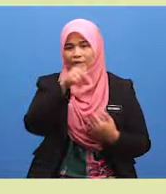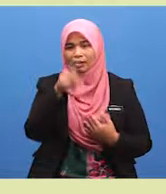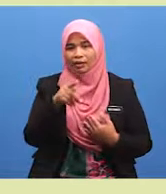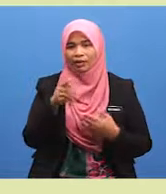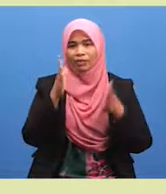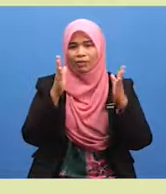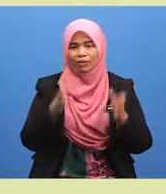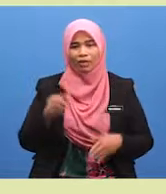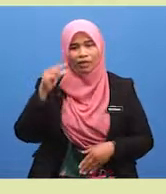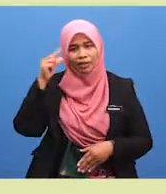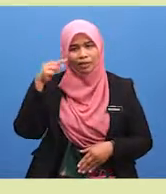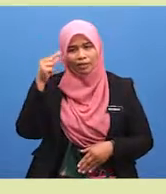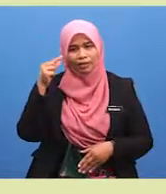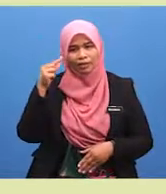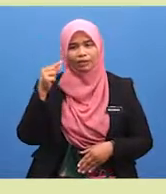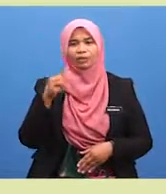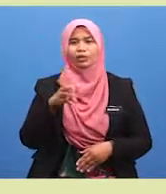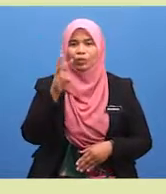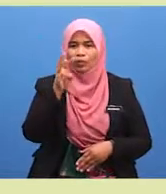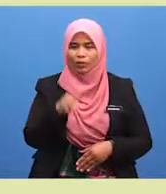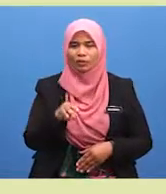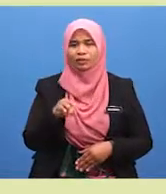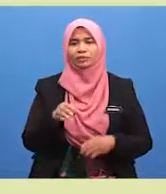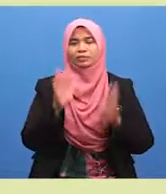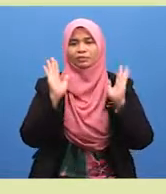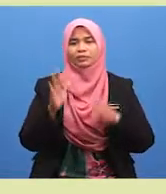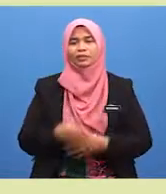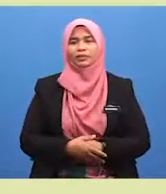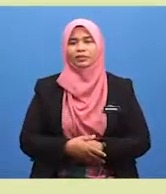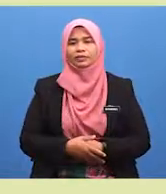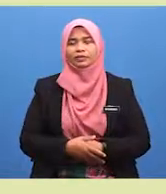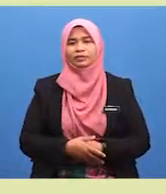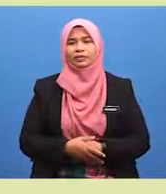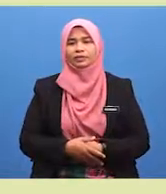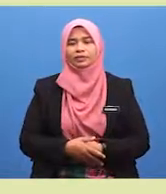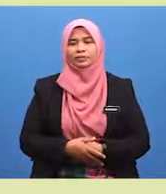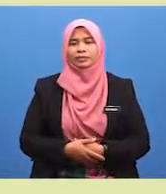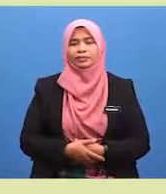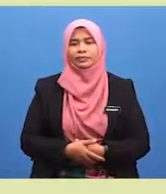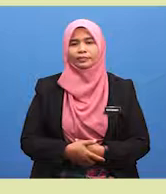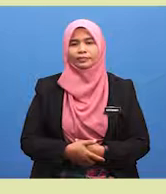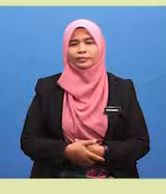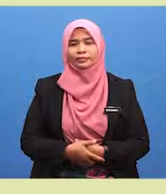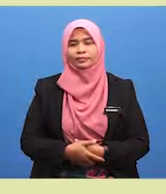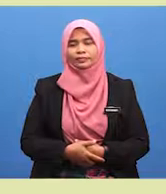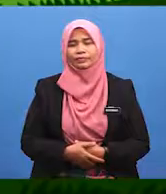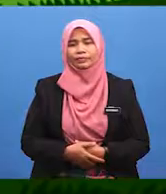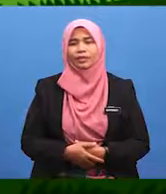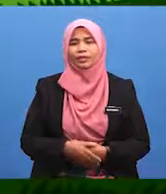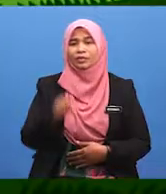Adakah orang gila pun juga diwajibkan untuk bersolat?